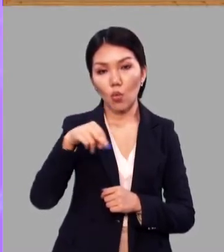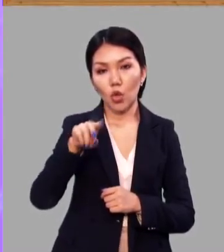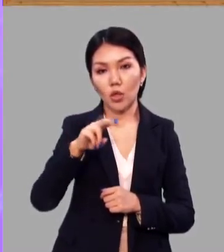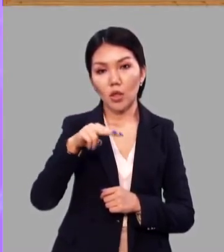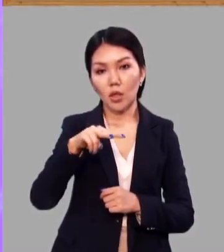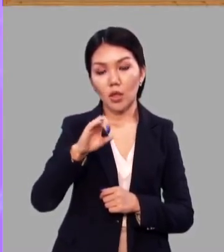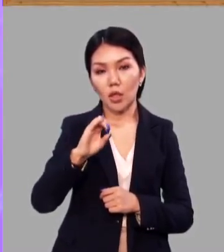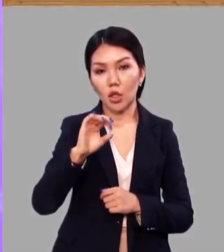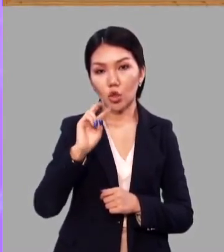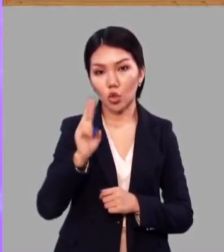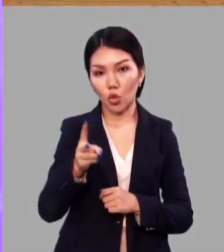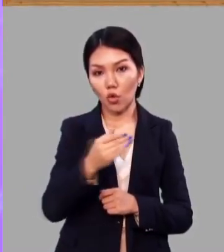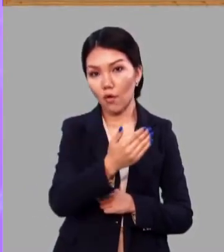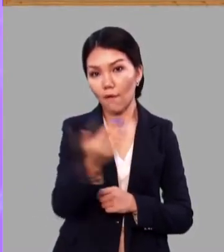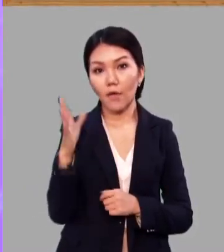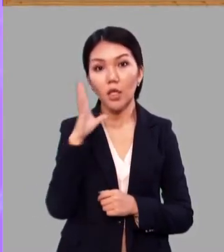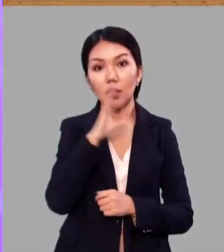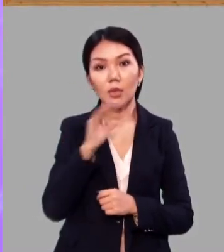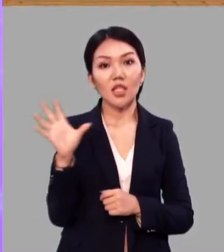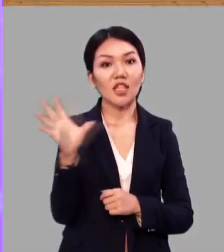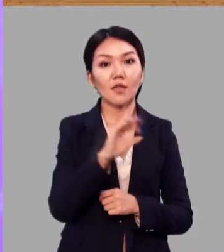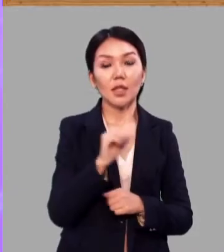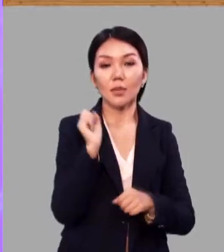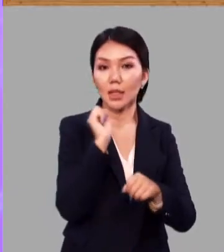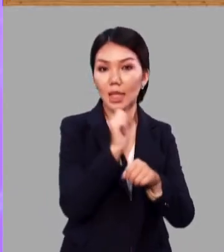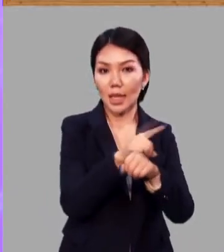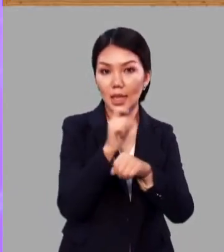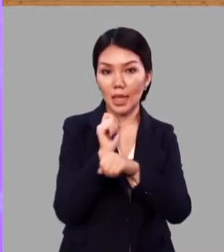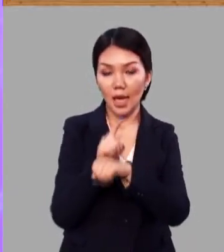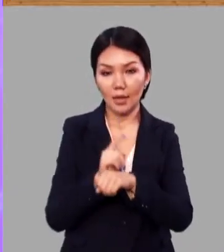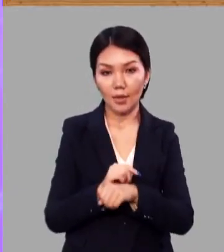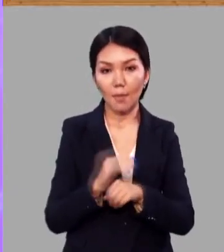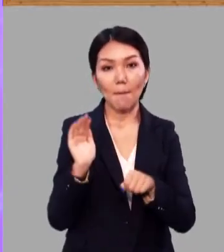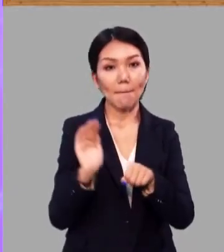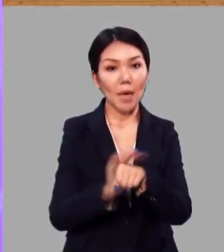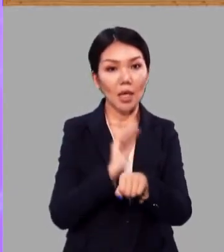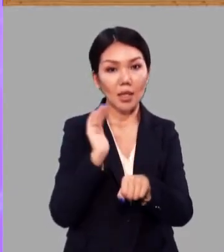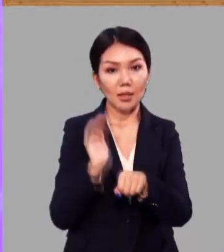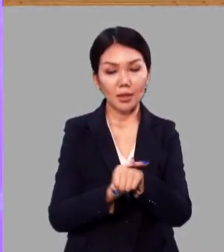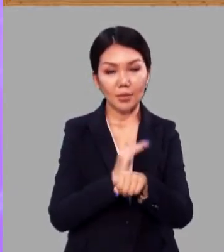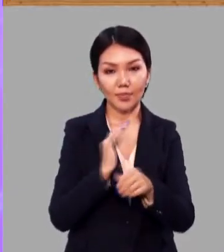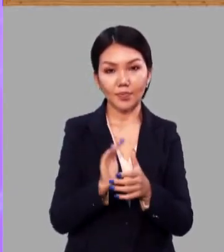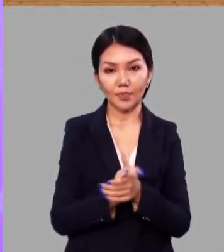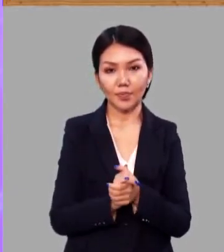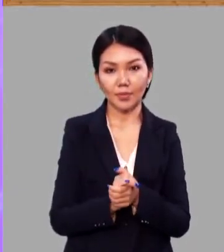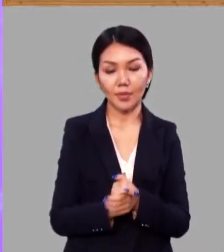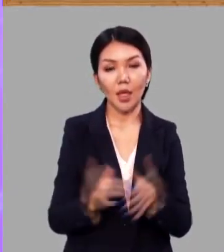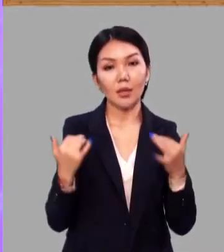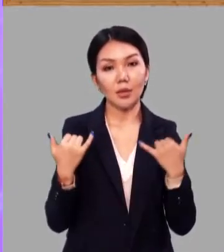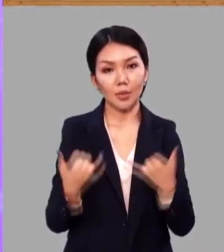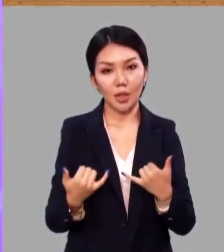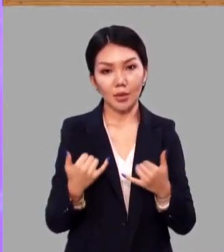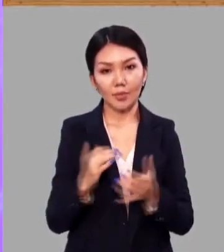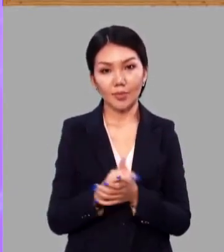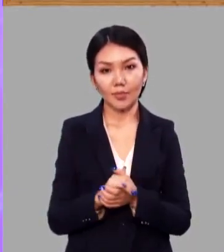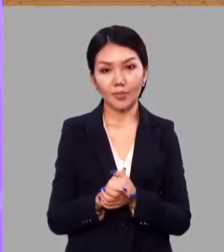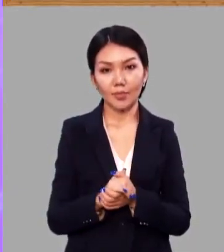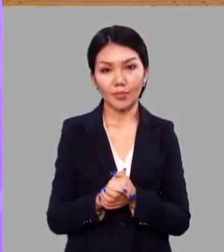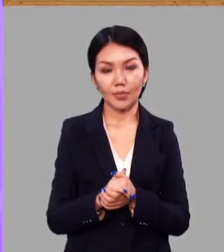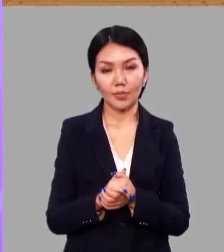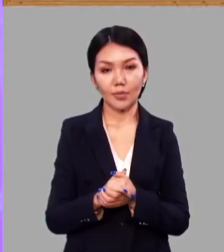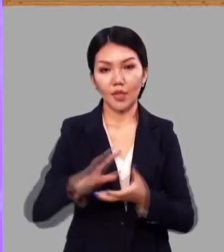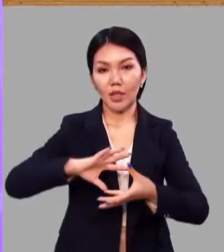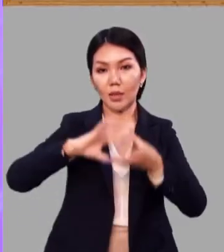подлесок. Вы справились со всеми заданиями. Молодцы! А теперь